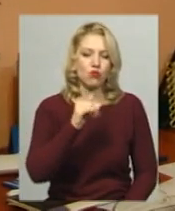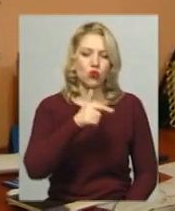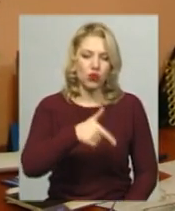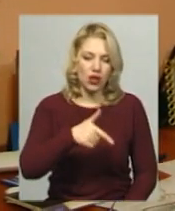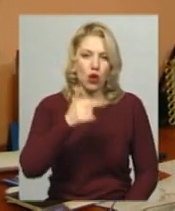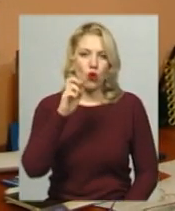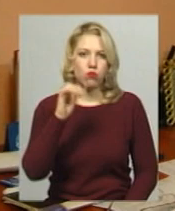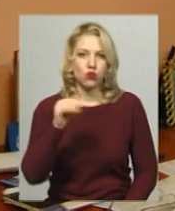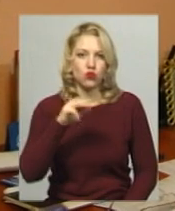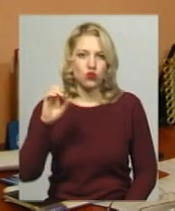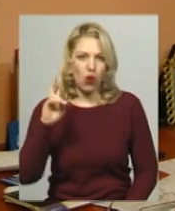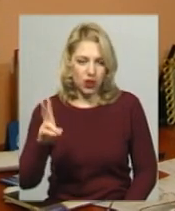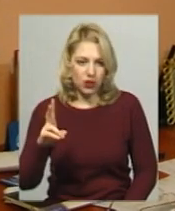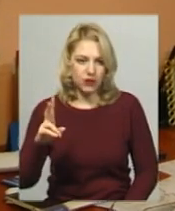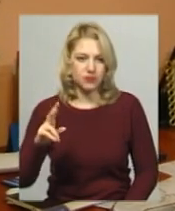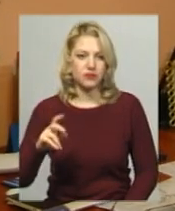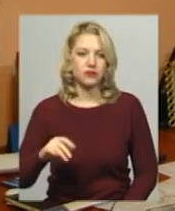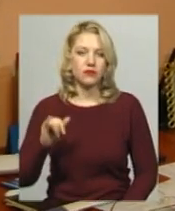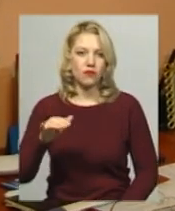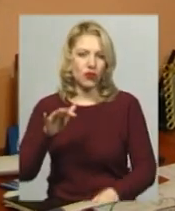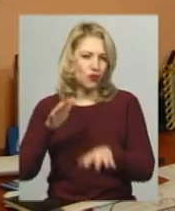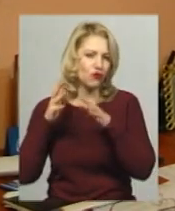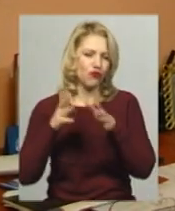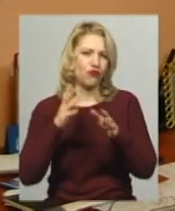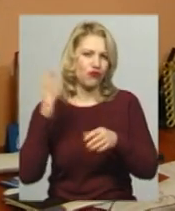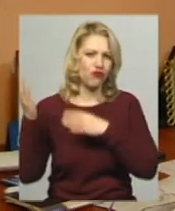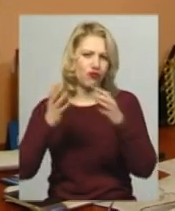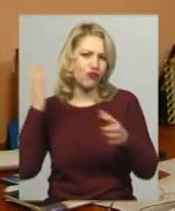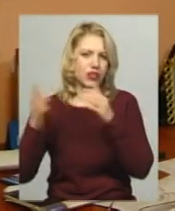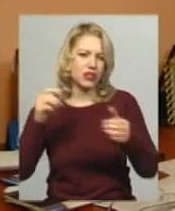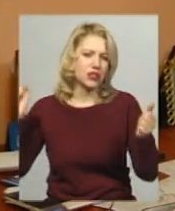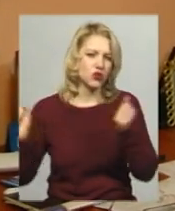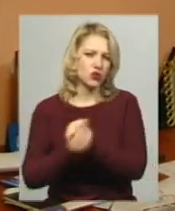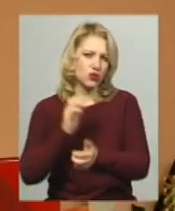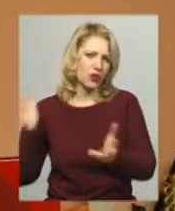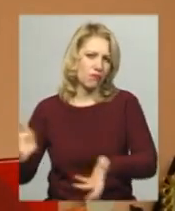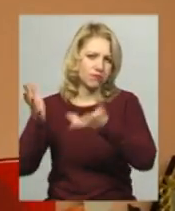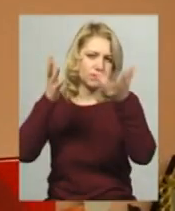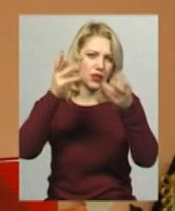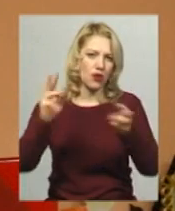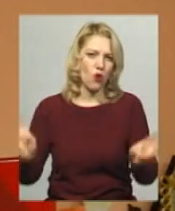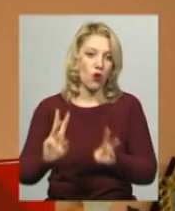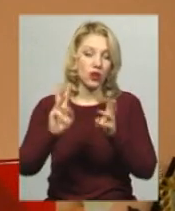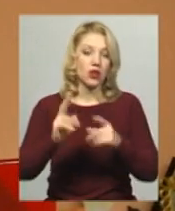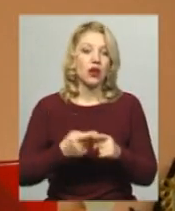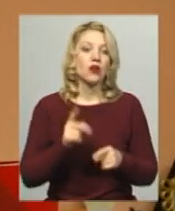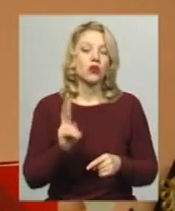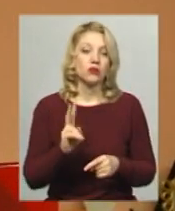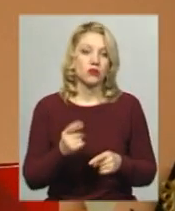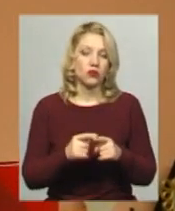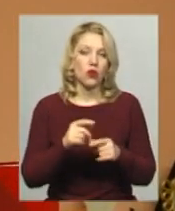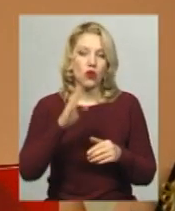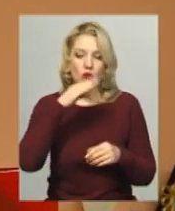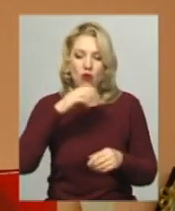загреба прямо пішла. Вітер донув, і воно сухе все, це почало горіти. Підпалили, ну, і воно дійшло до річки,